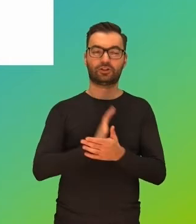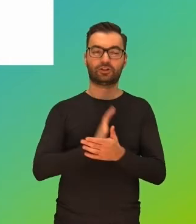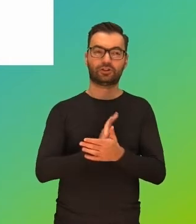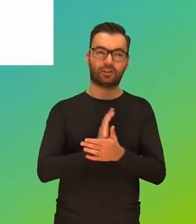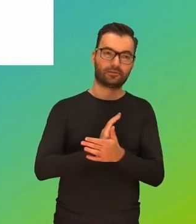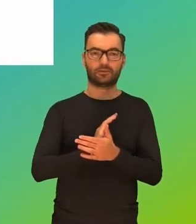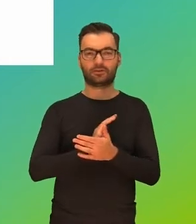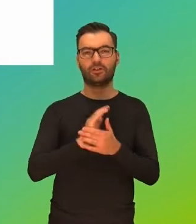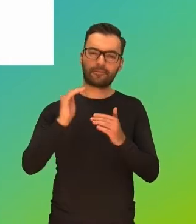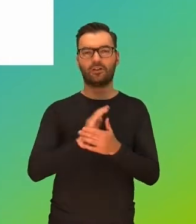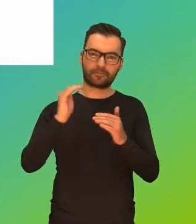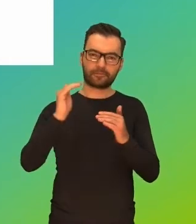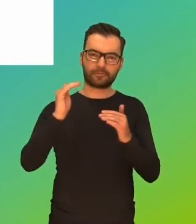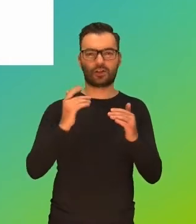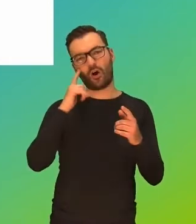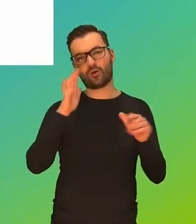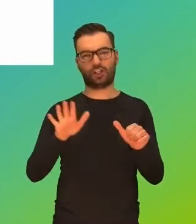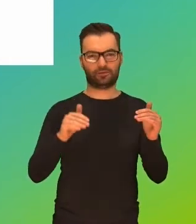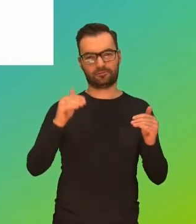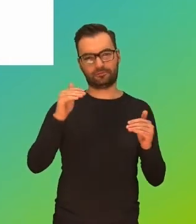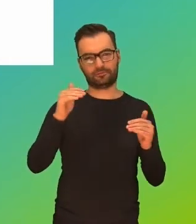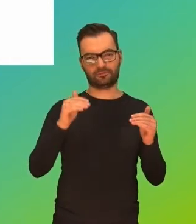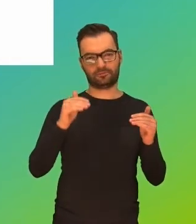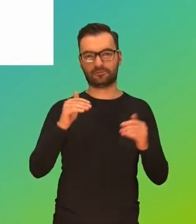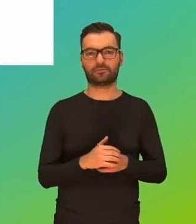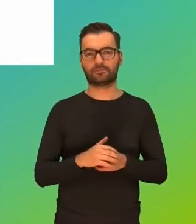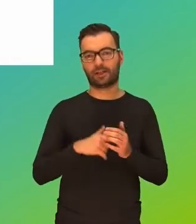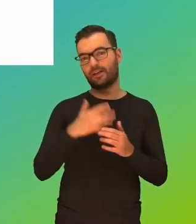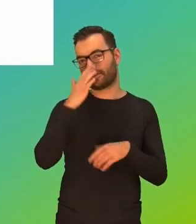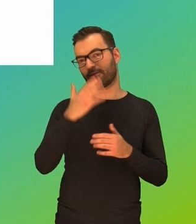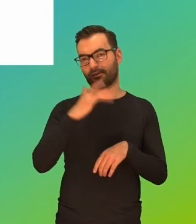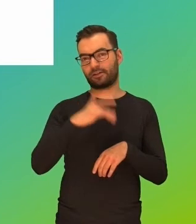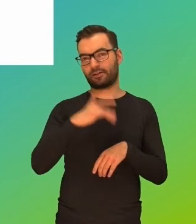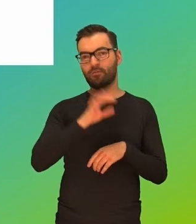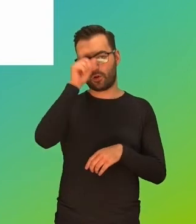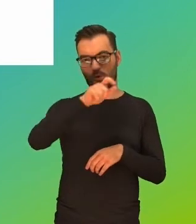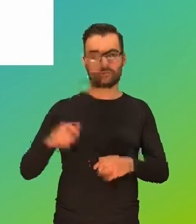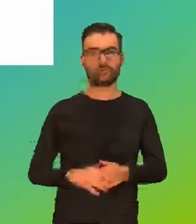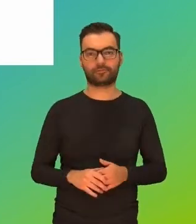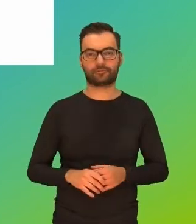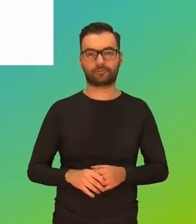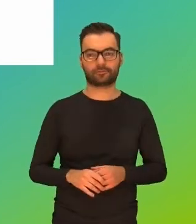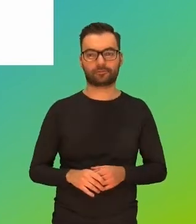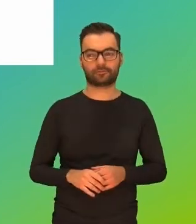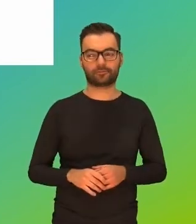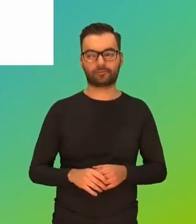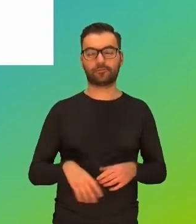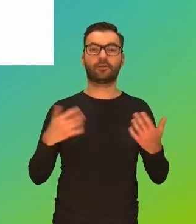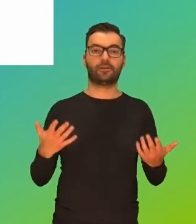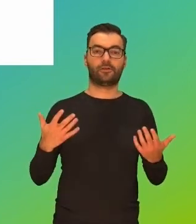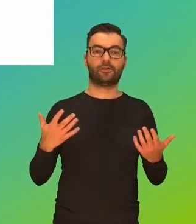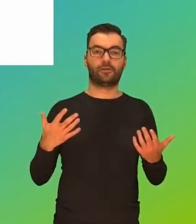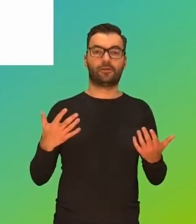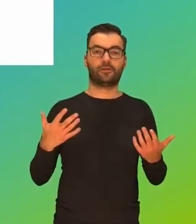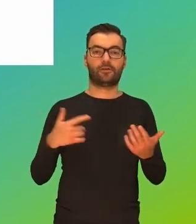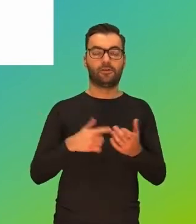średnia to jest nieco ponad 6 godzin. Także tak to wygląda wśród młodych ludzi i proszę Państwa,